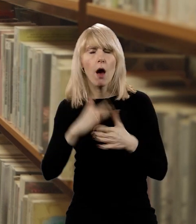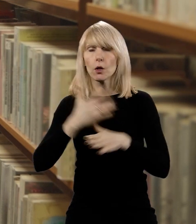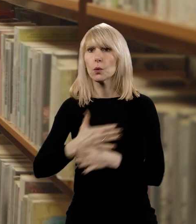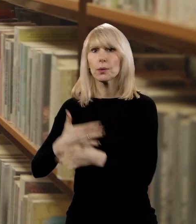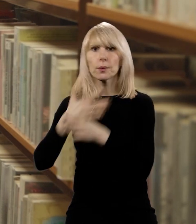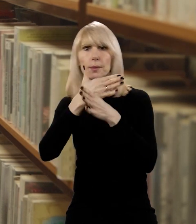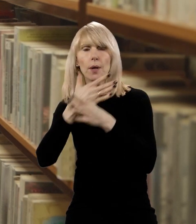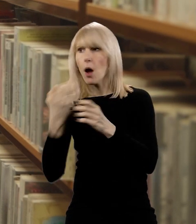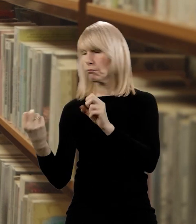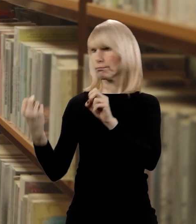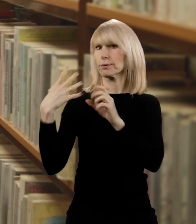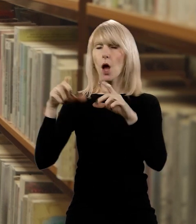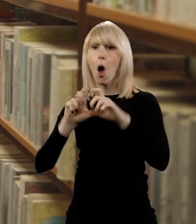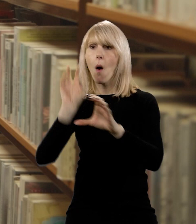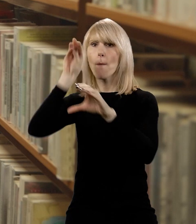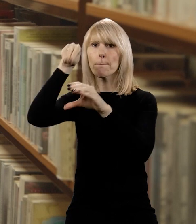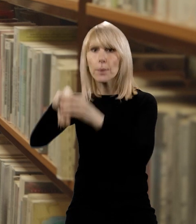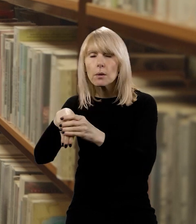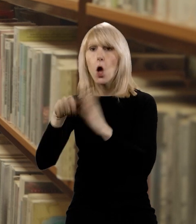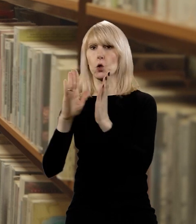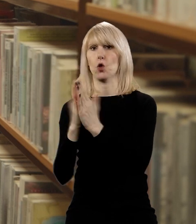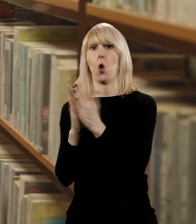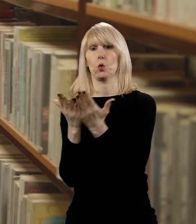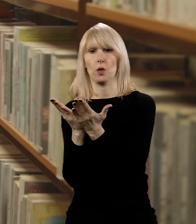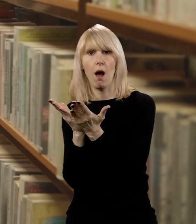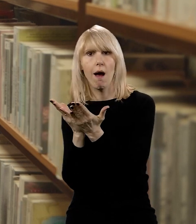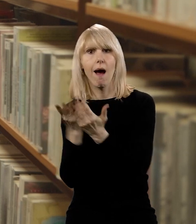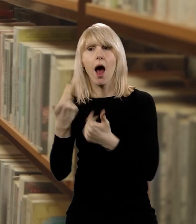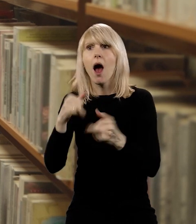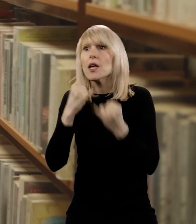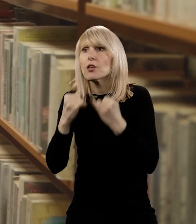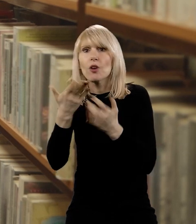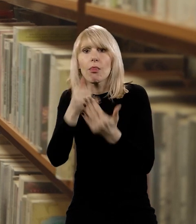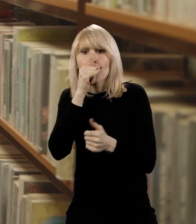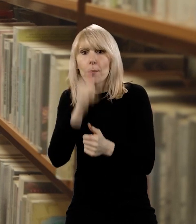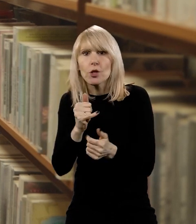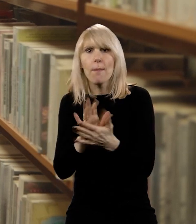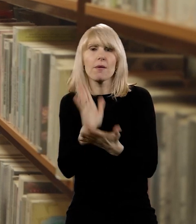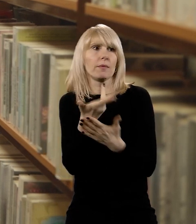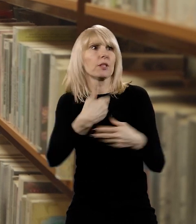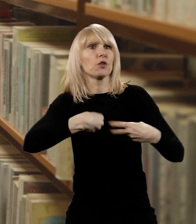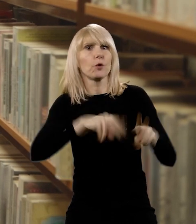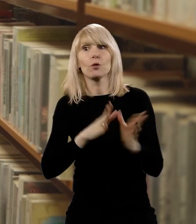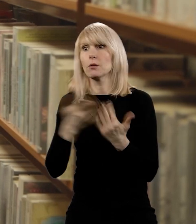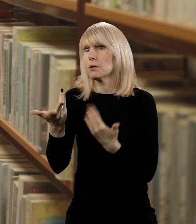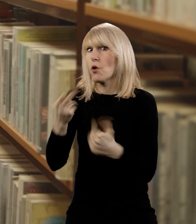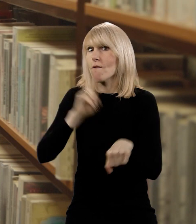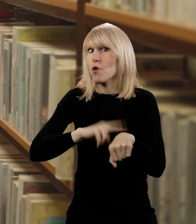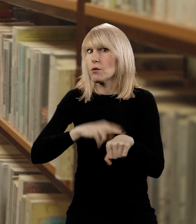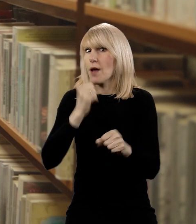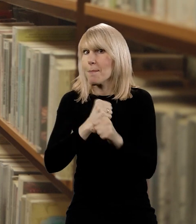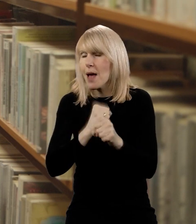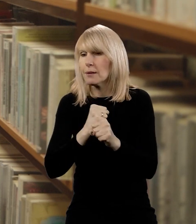budynkiem, do którego możemy wrzucić wypożyczone książki, jeśli nie zdążyliśmy ich oddać w godzinach pracy biblioteki. To idealne